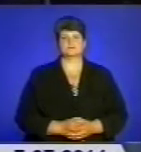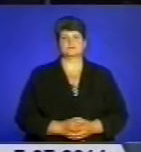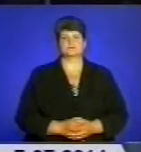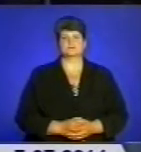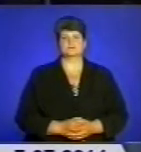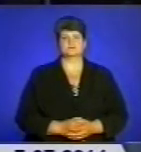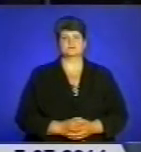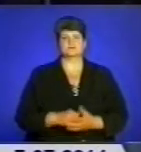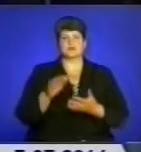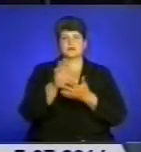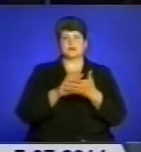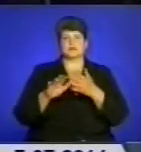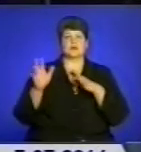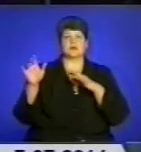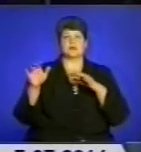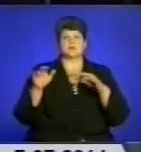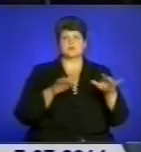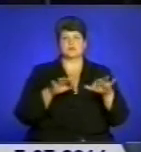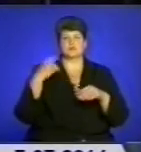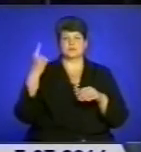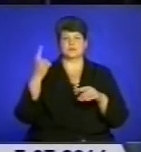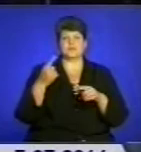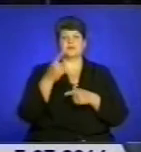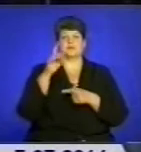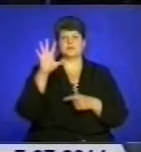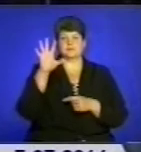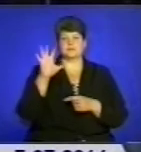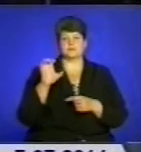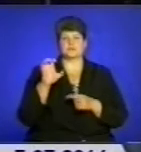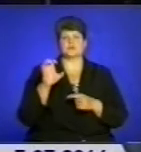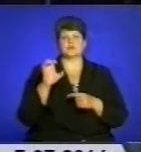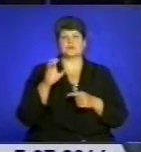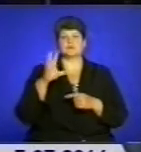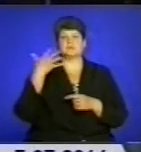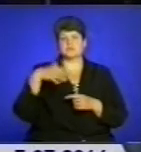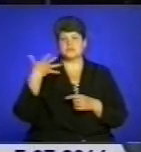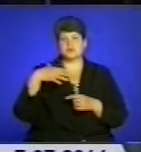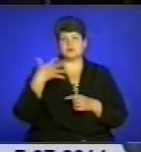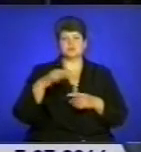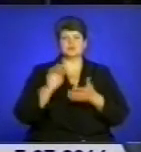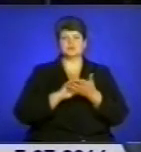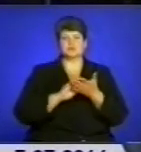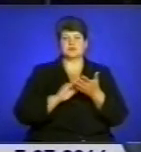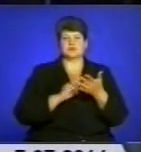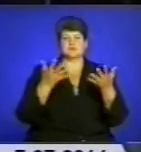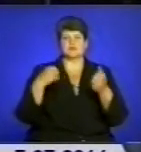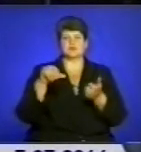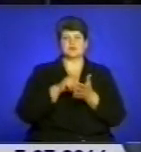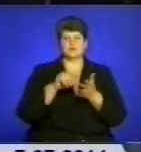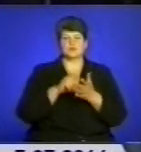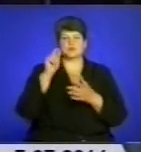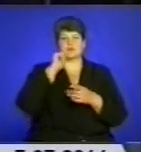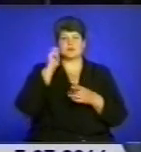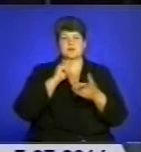І далі про події в області. Понад півсотні журналістів з різних куточків України взяли участь у всеукраїнському